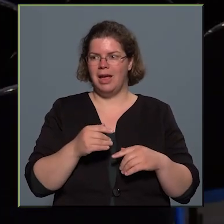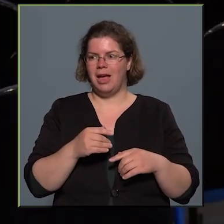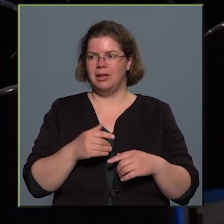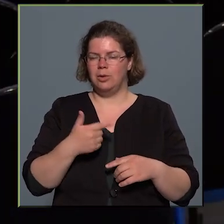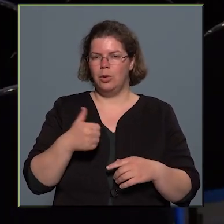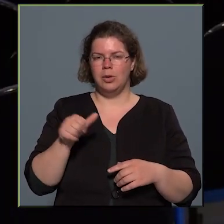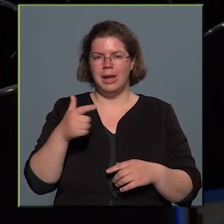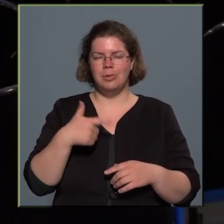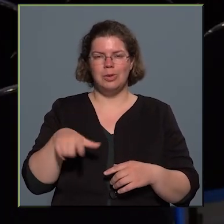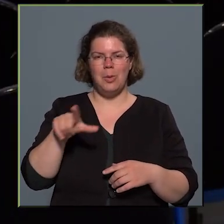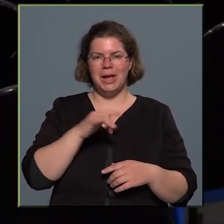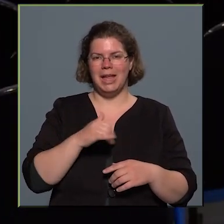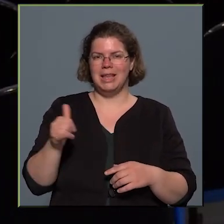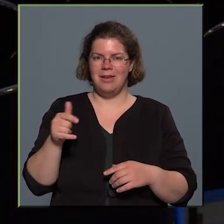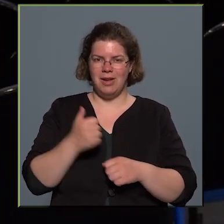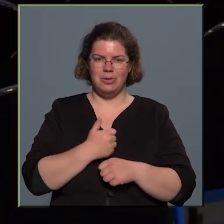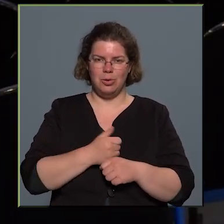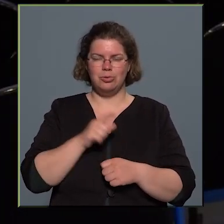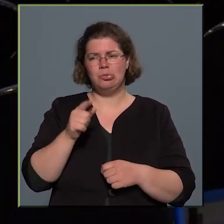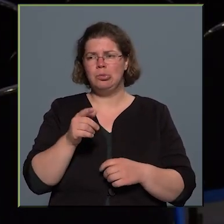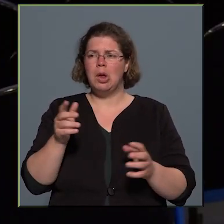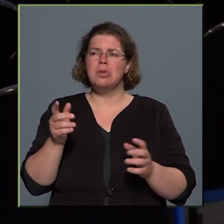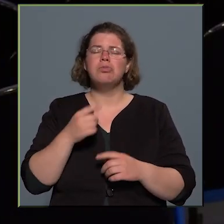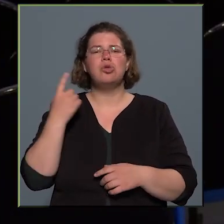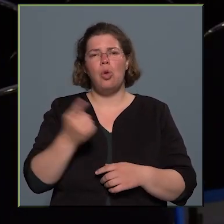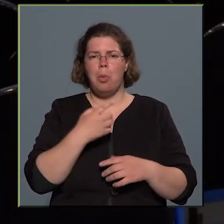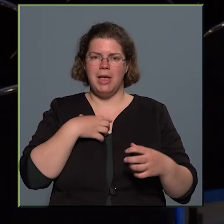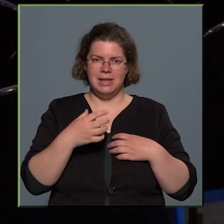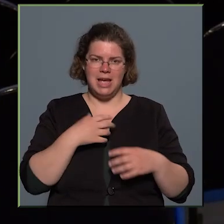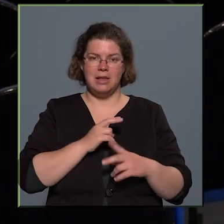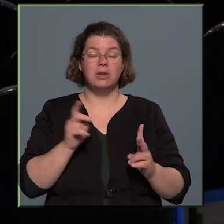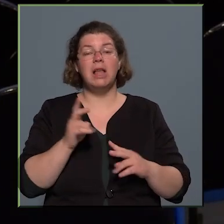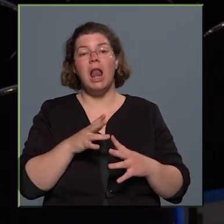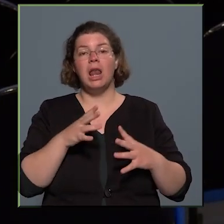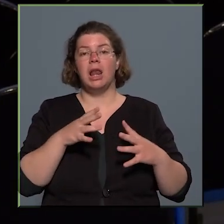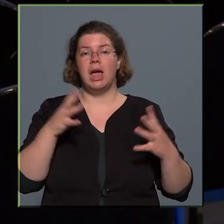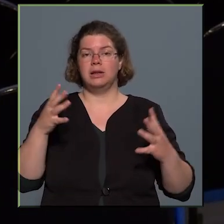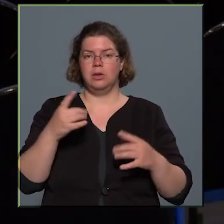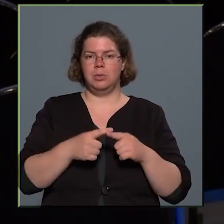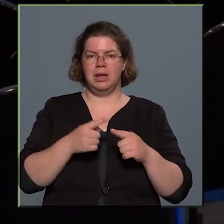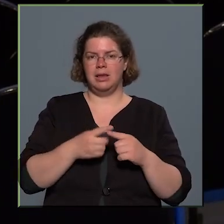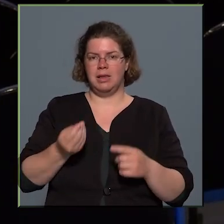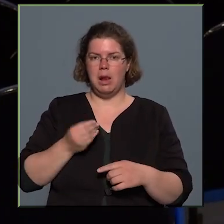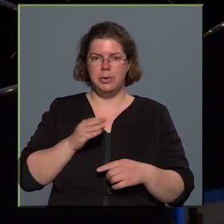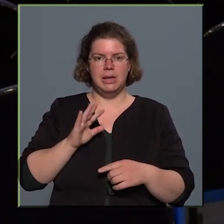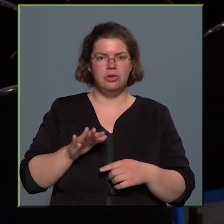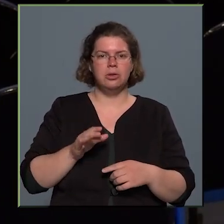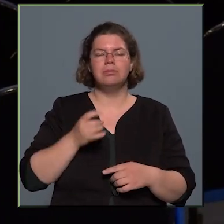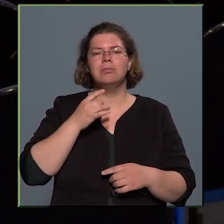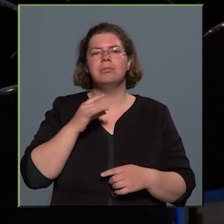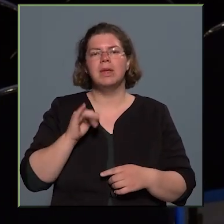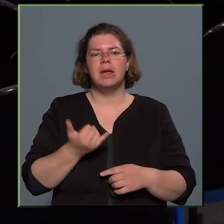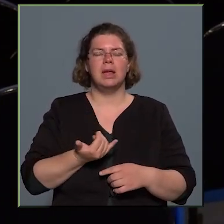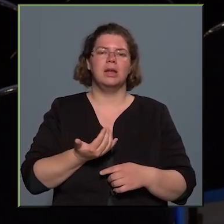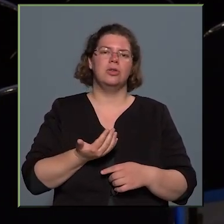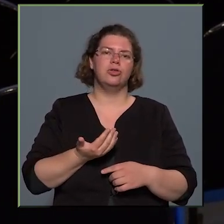dolgozunk. Ez egy nagyon kis, pici kis szobaszínház, de az előadásaink legnagyobb részét mégis művelődési